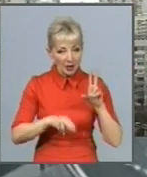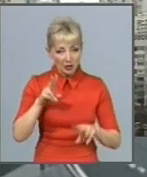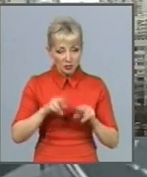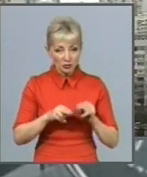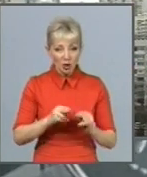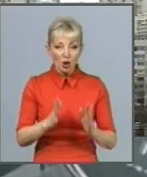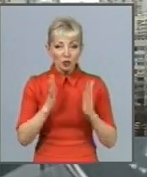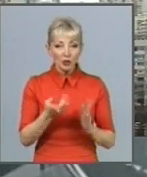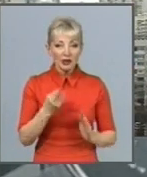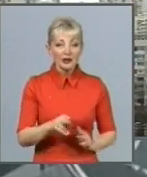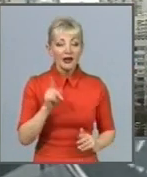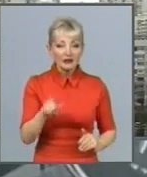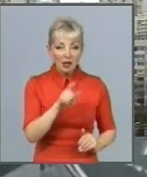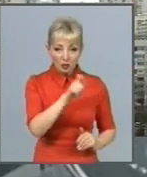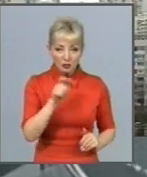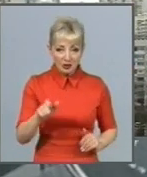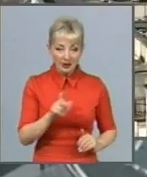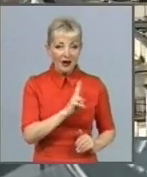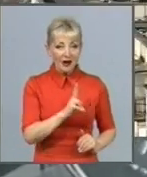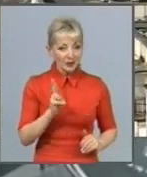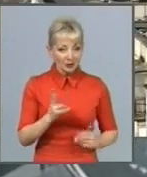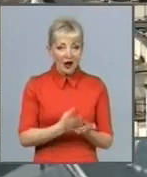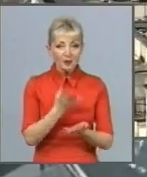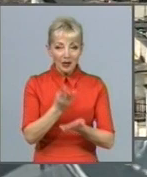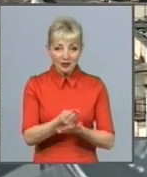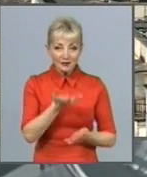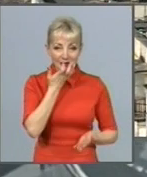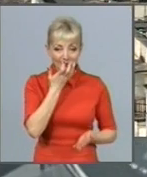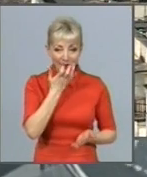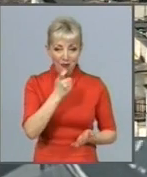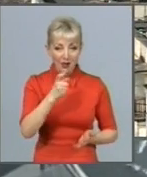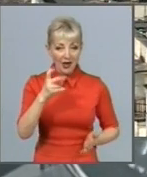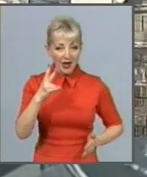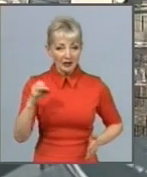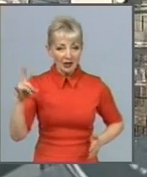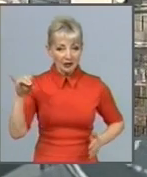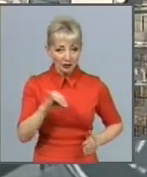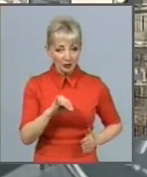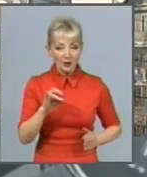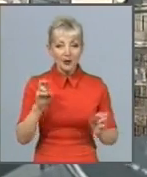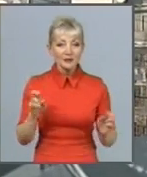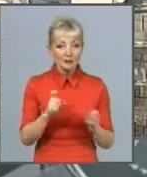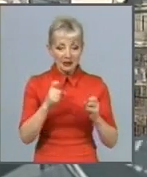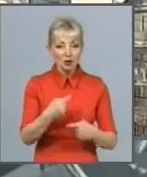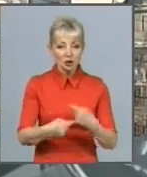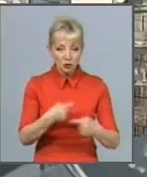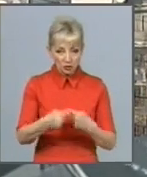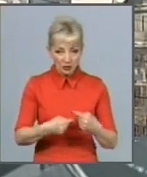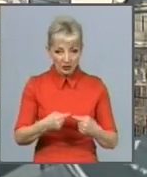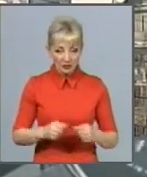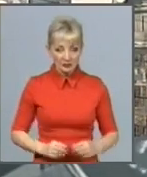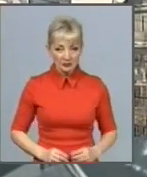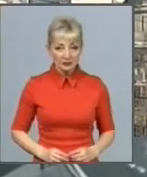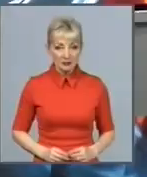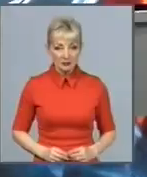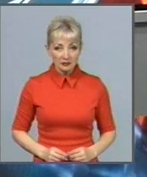потребів, які оплачують теплову енергію без приборів учнення. Єгенія Кутнова, Олександр Іванов, Харківське